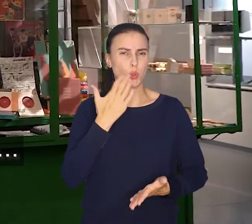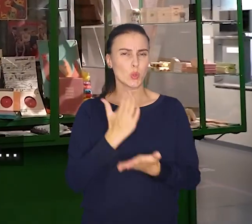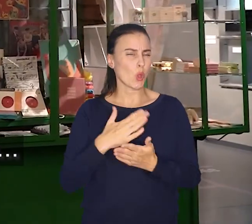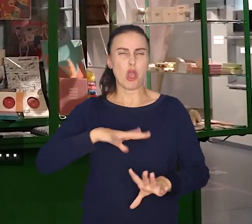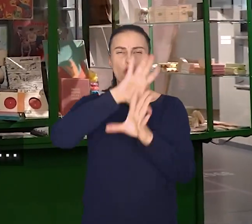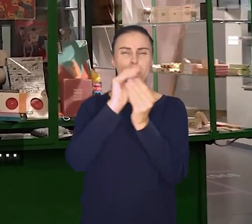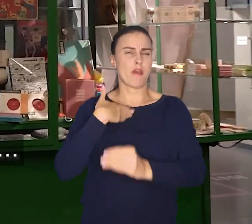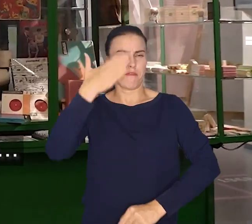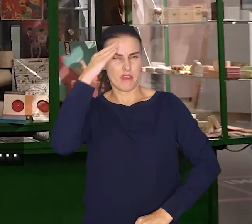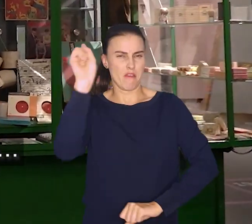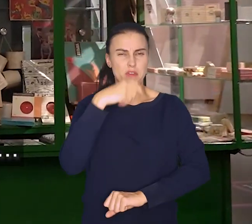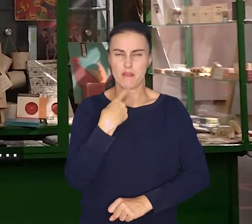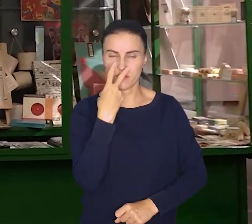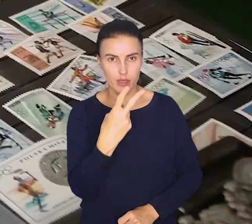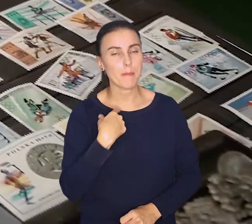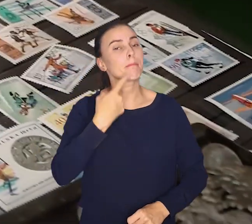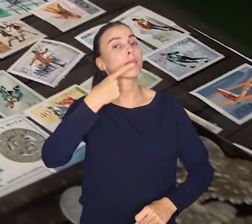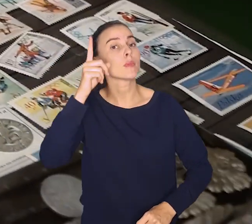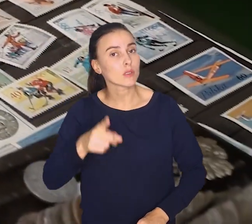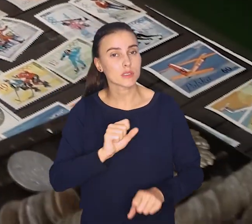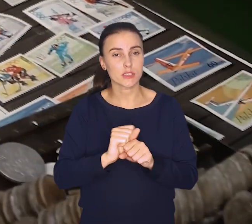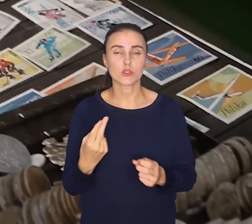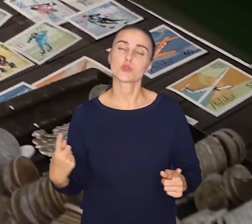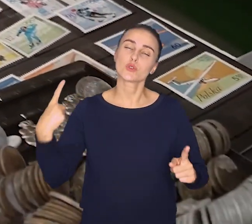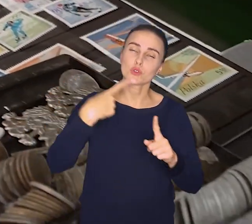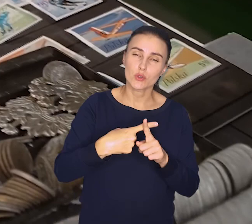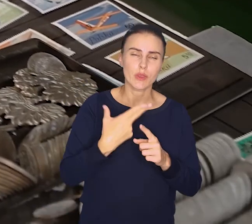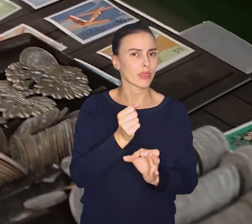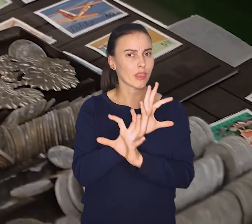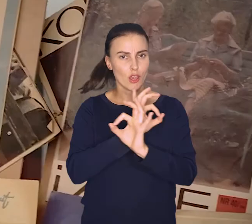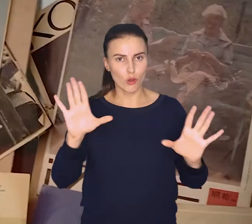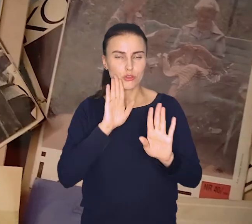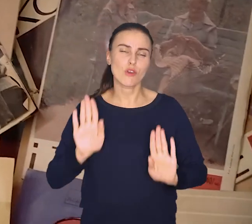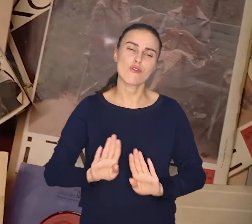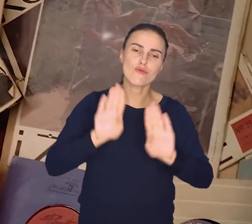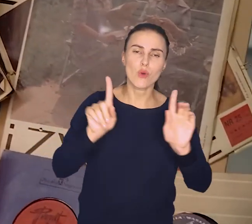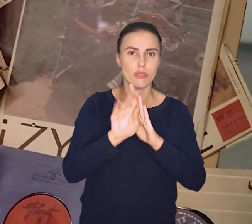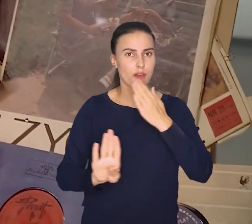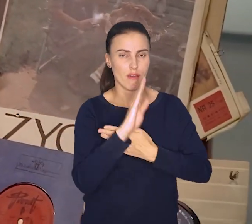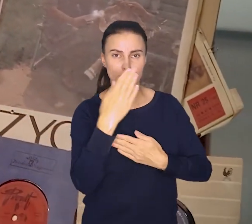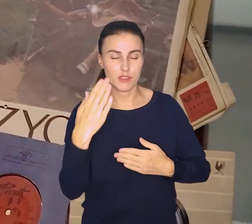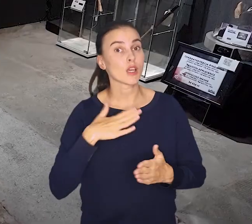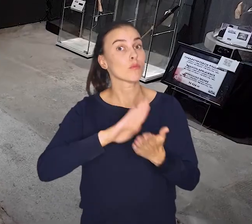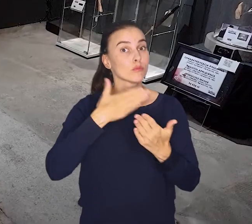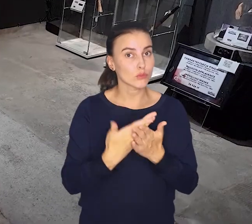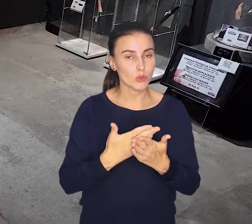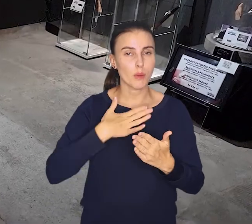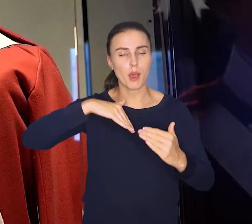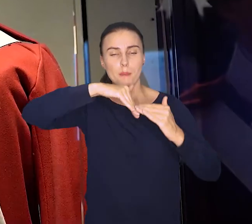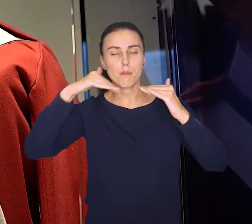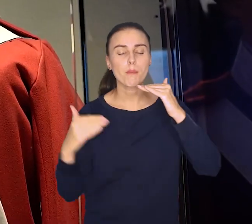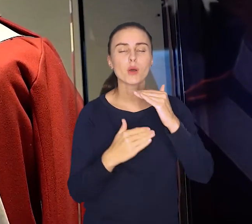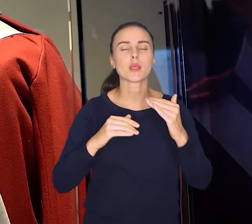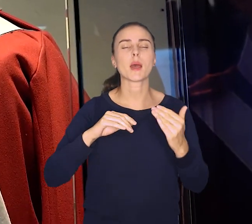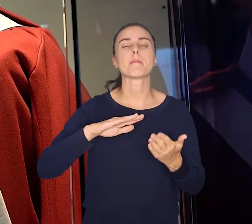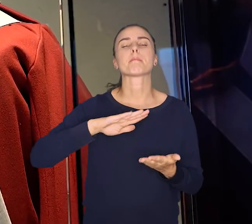widzieliście we Wrocławiu już wszystko, polecamy Wam zestawienie nieoczywistych muzeów i wystaw. Przykład? W podziemiach Placu